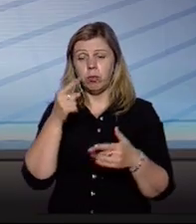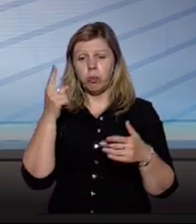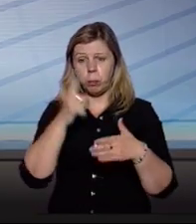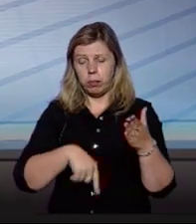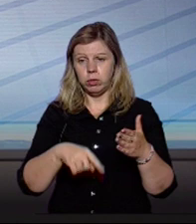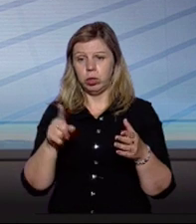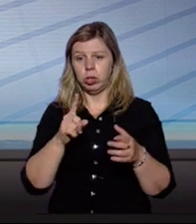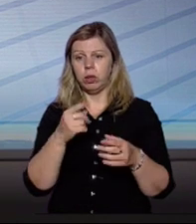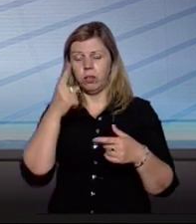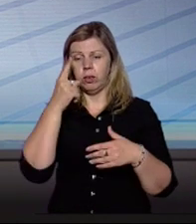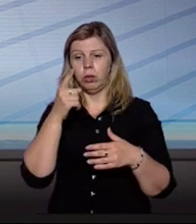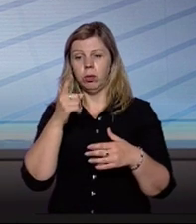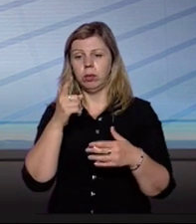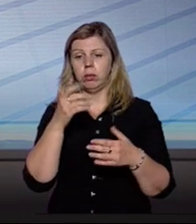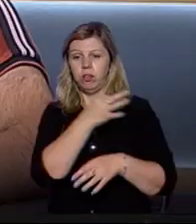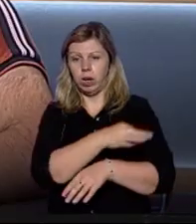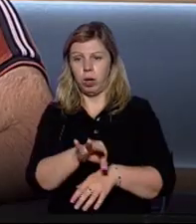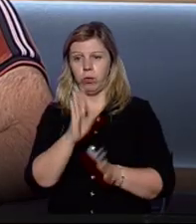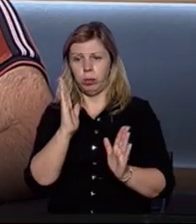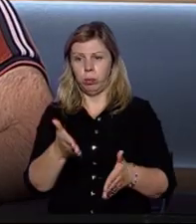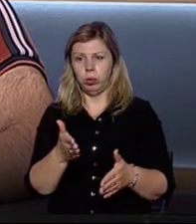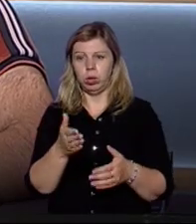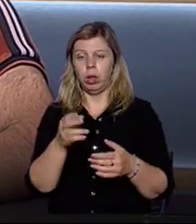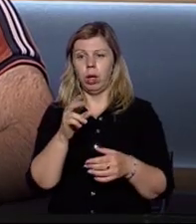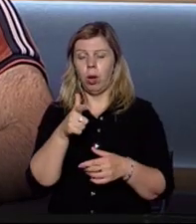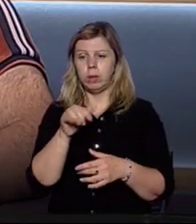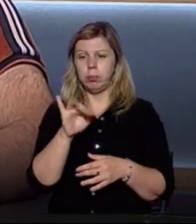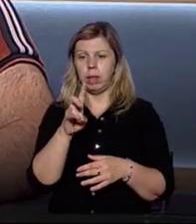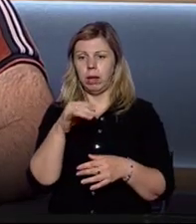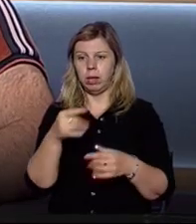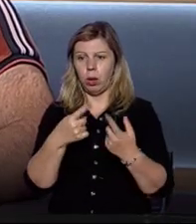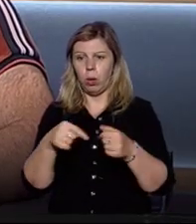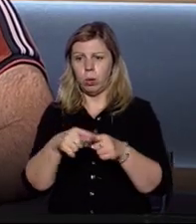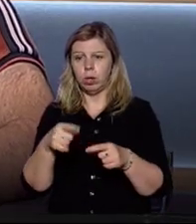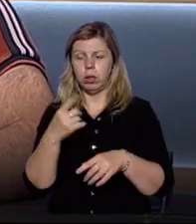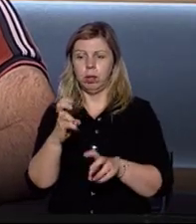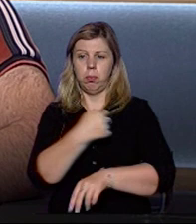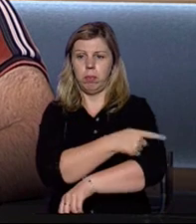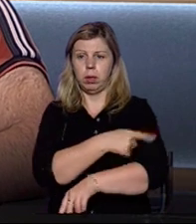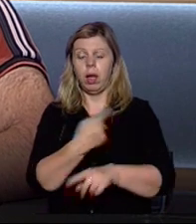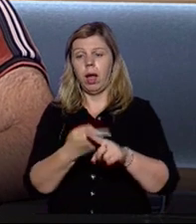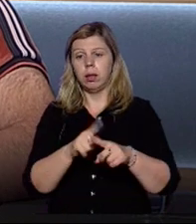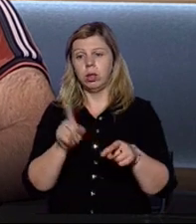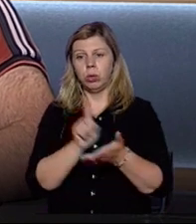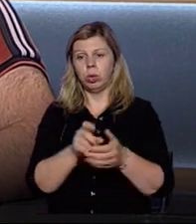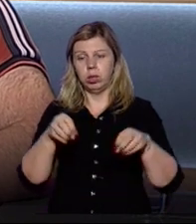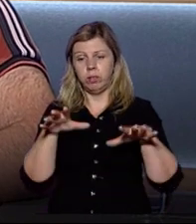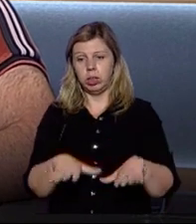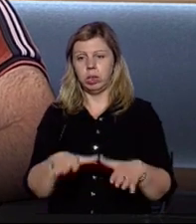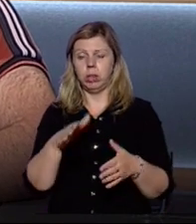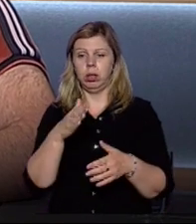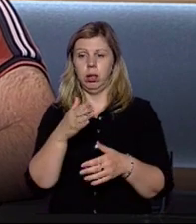і щиро вірю, що, напевно, в Раховій буде госпітальний округ у питаннях медицини. Але це має вирішуватися вже